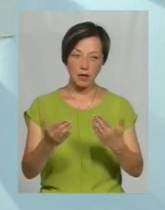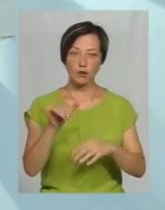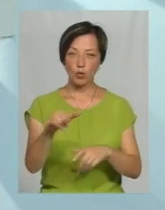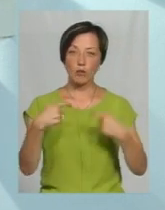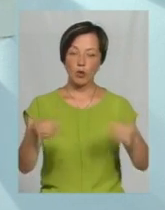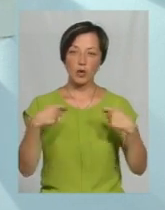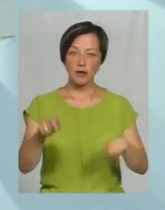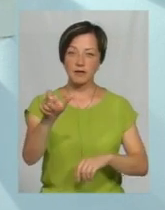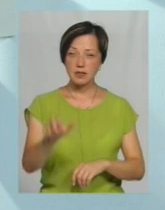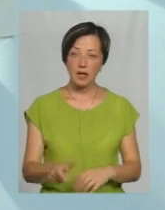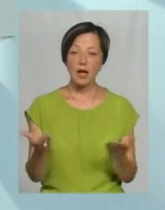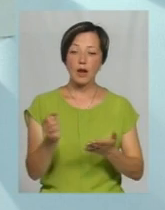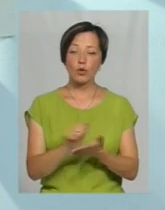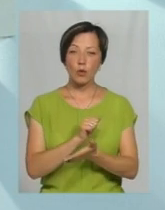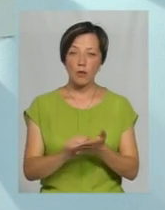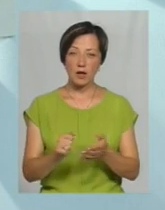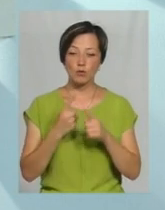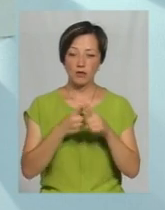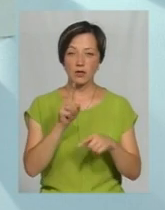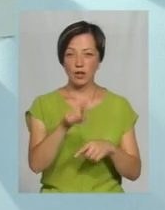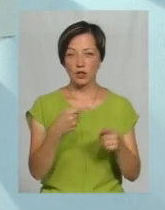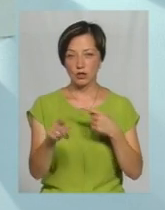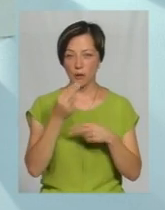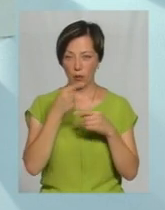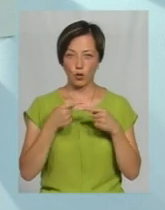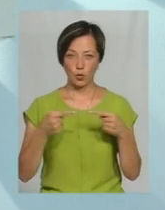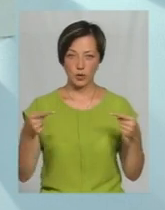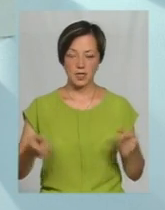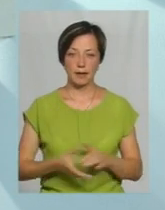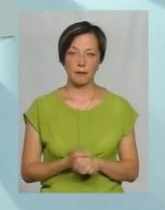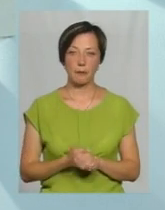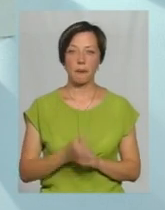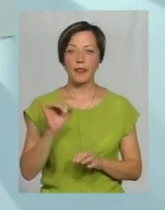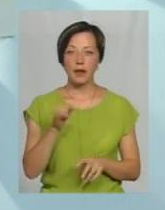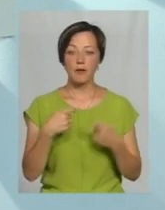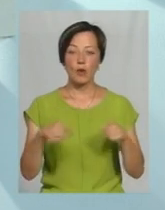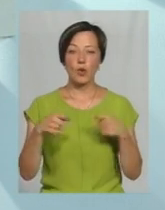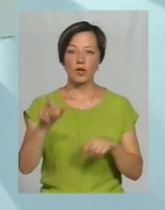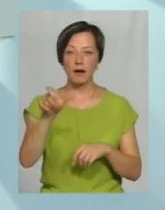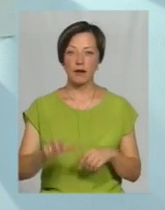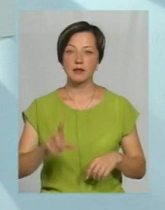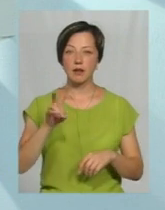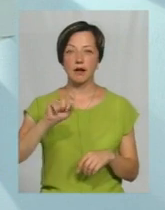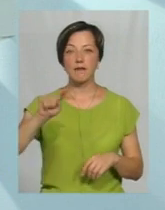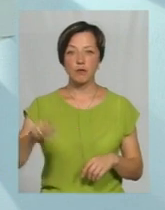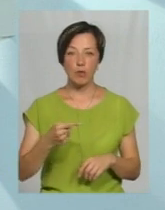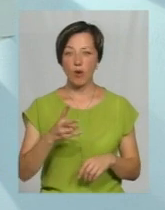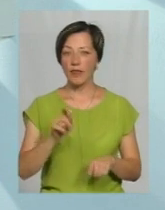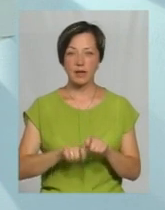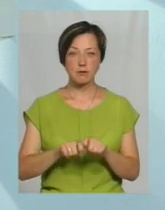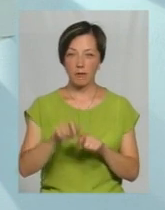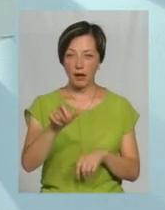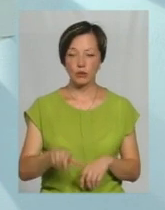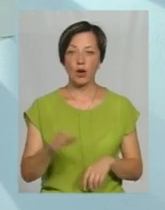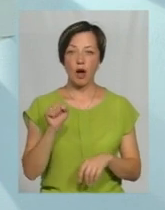продавця, якими документами супроводжується ця чи інша продукція. І продавець на вимогу не інспектора,